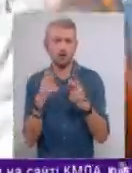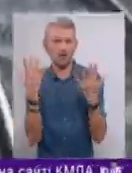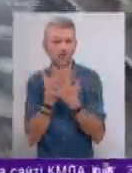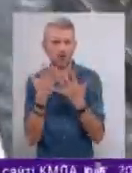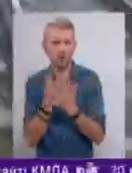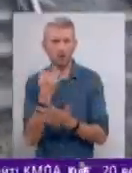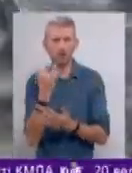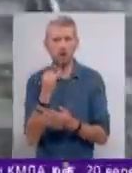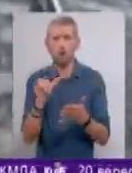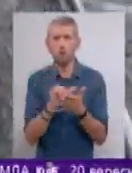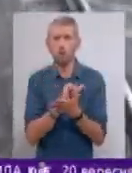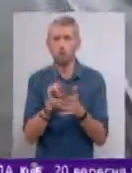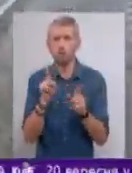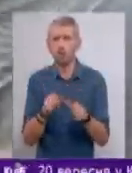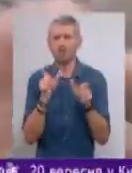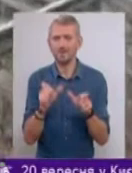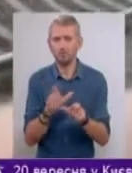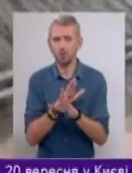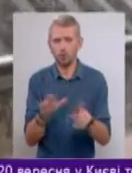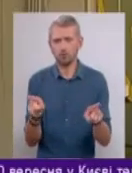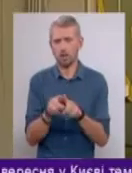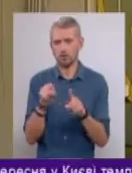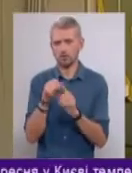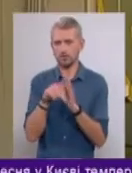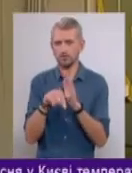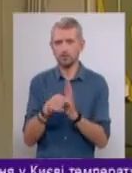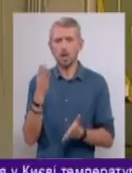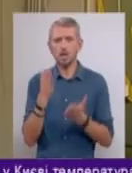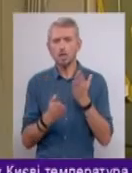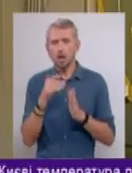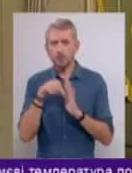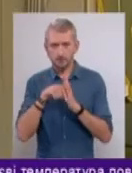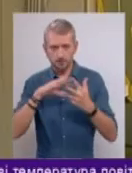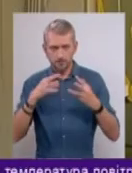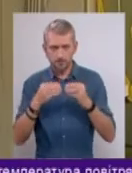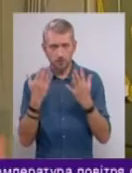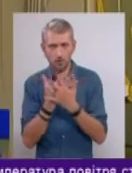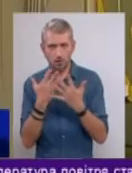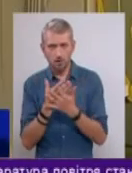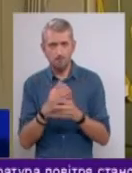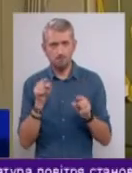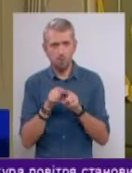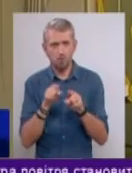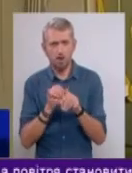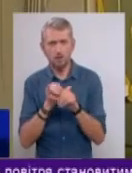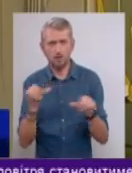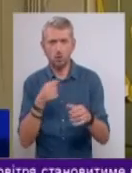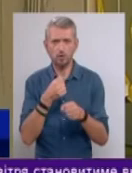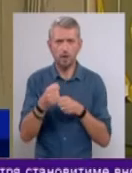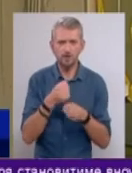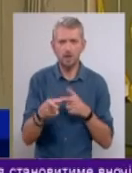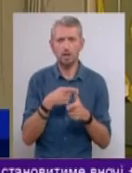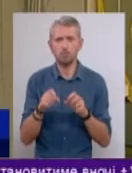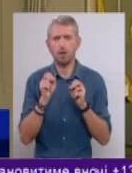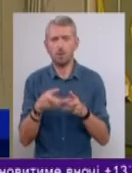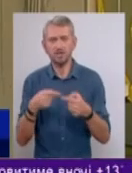Цікаво, що Ютуб навіть не блокує смертоносний контент. Якщо контент пропагандує насилие або опасні